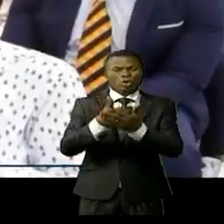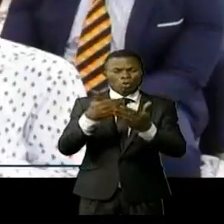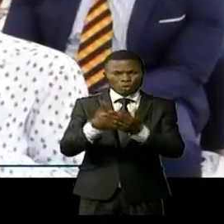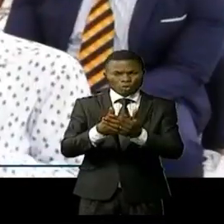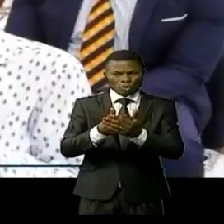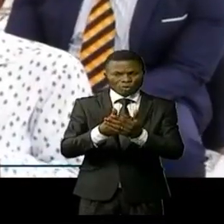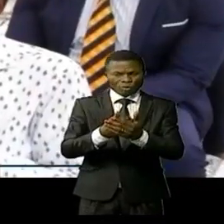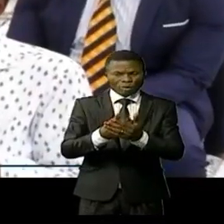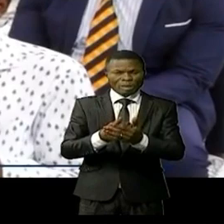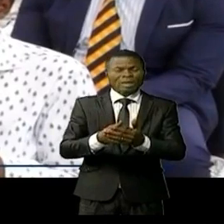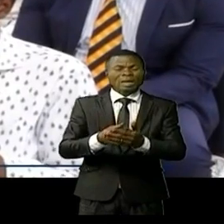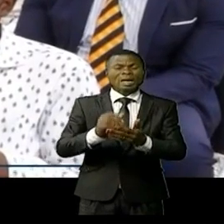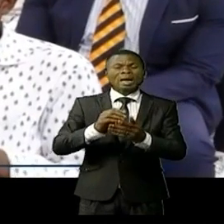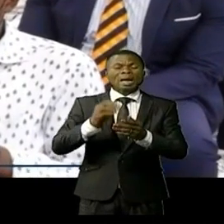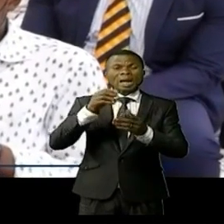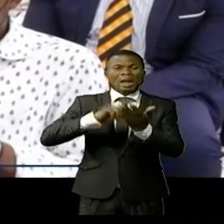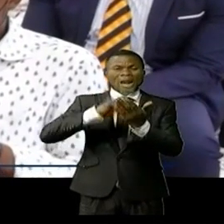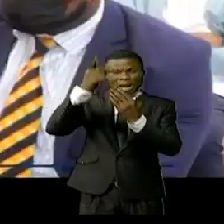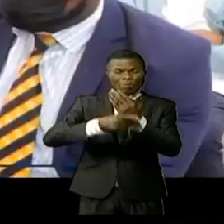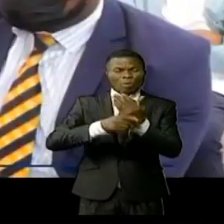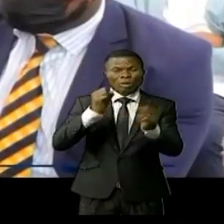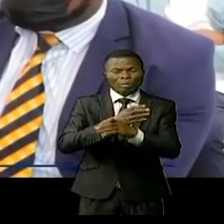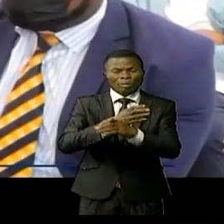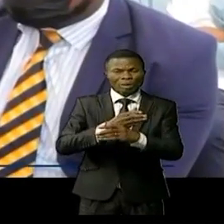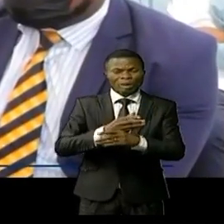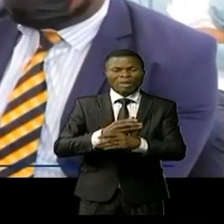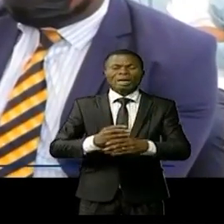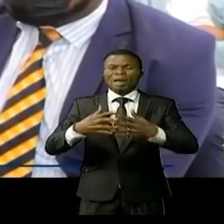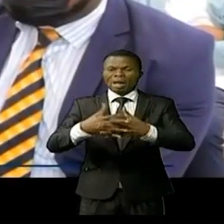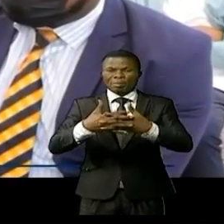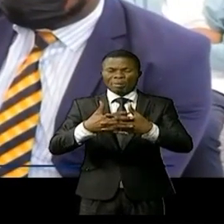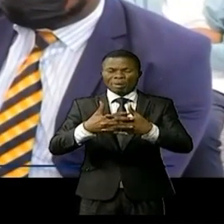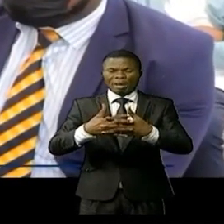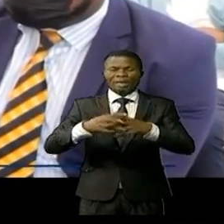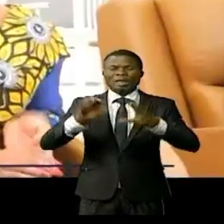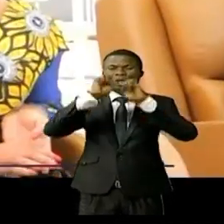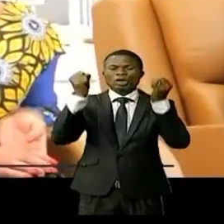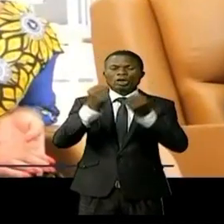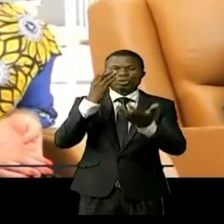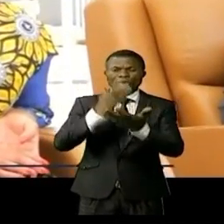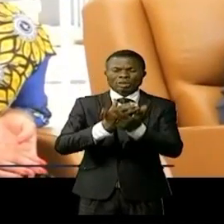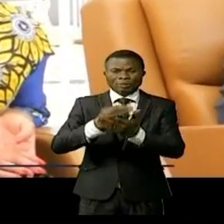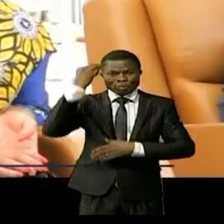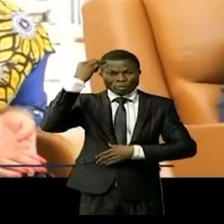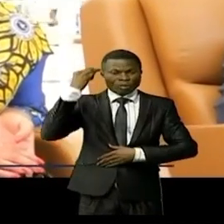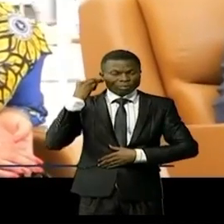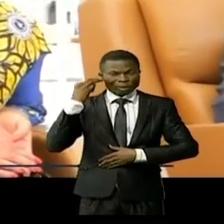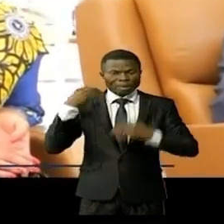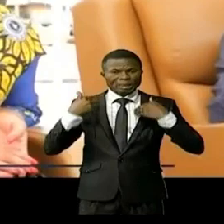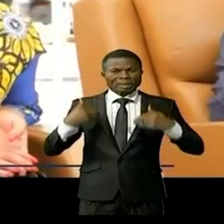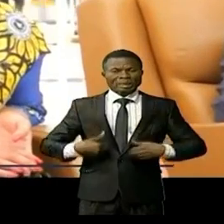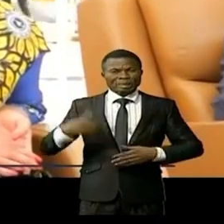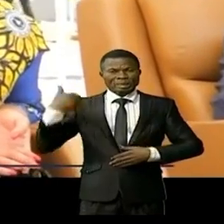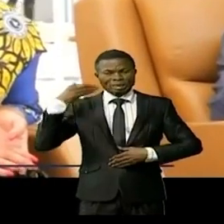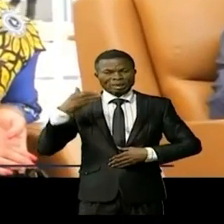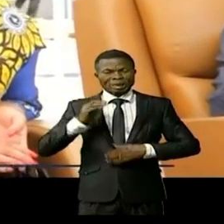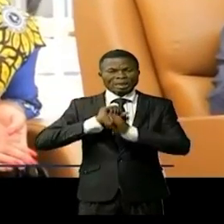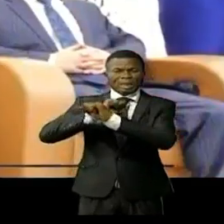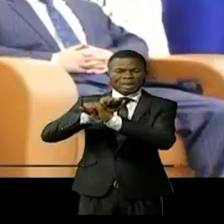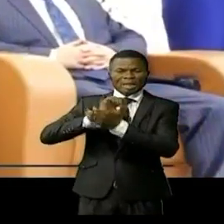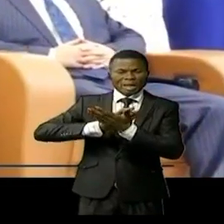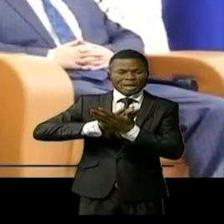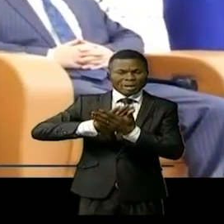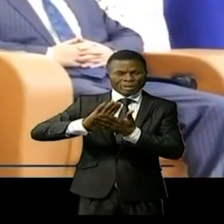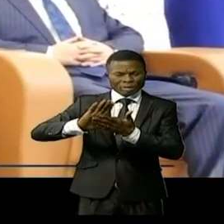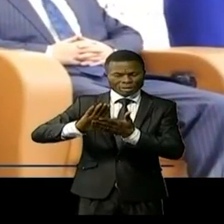matérialisation de ces projets est le fruit du partenariat public privé entre le ministère provincial de la santé publique hygiène et prévention